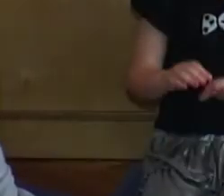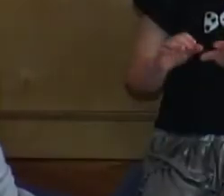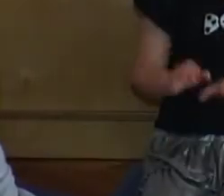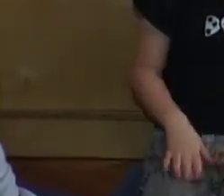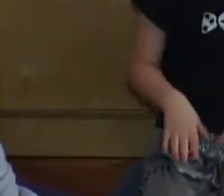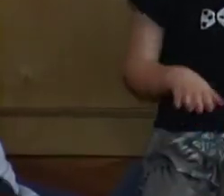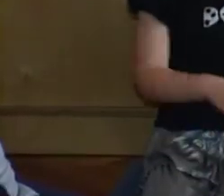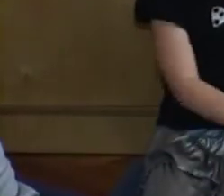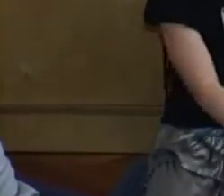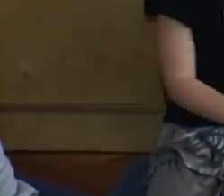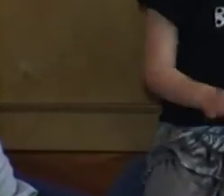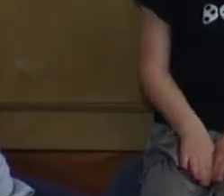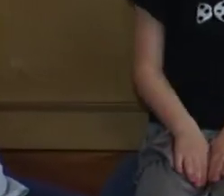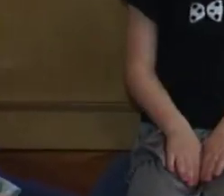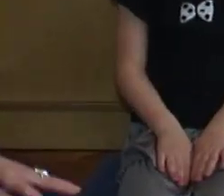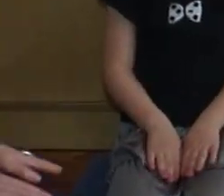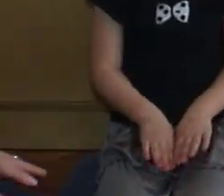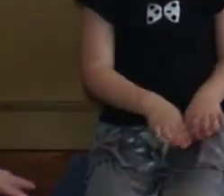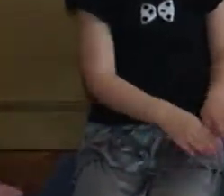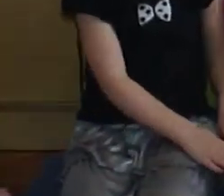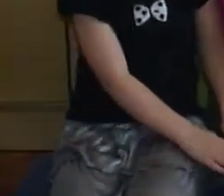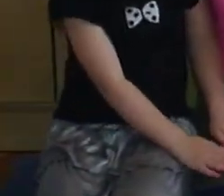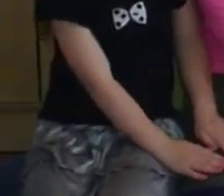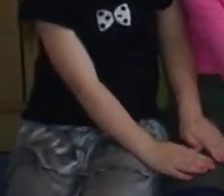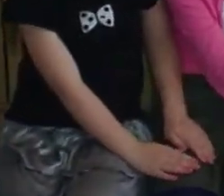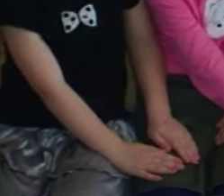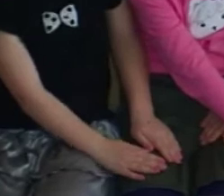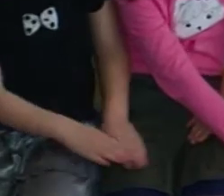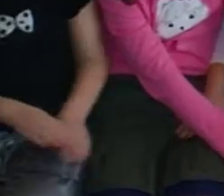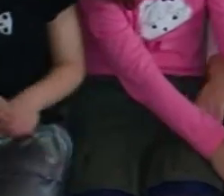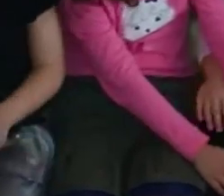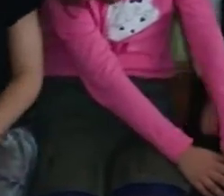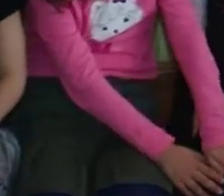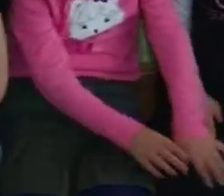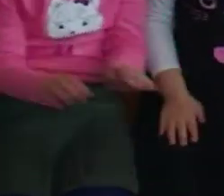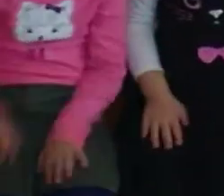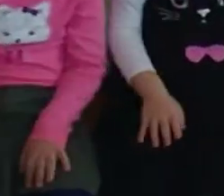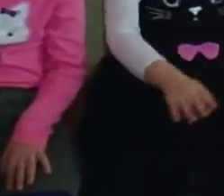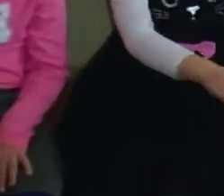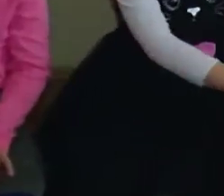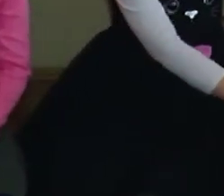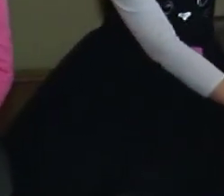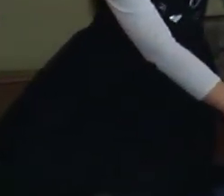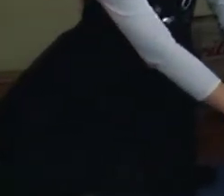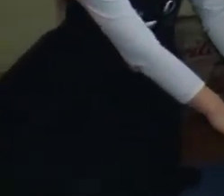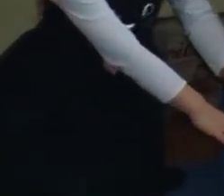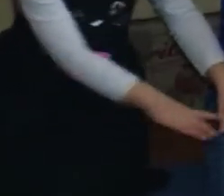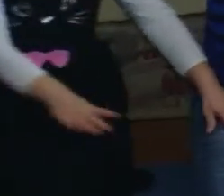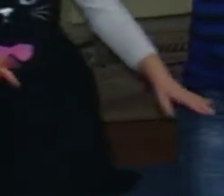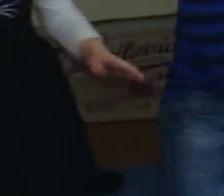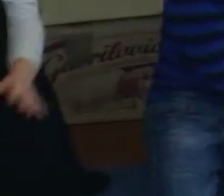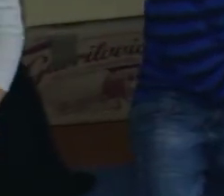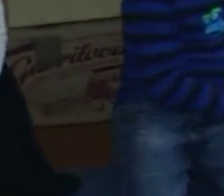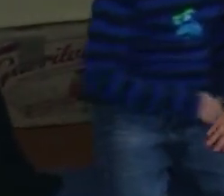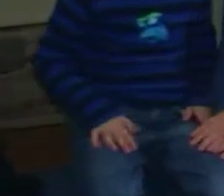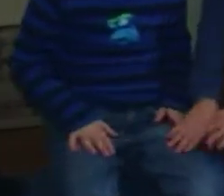dokazuju i sami roditelji. Marinovo otac zadovoljen je napretkom svog sina i kako kaže, brzinom kojom se dogodio, ostao je